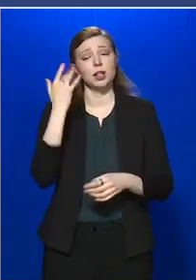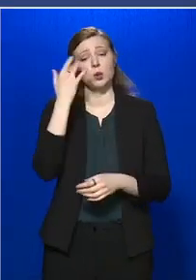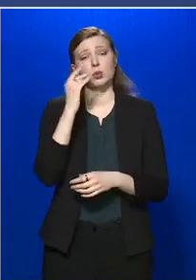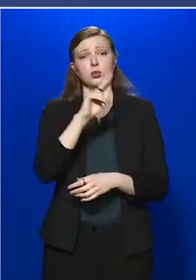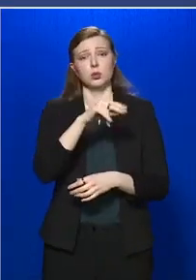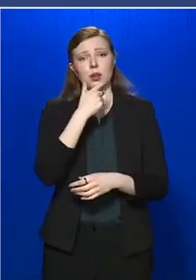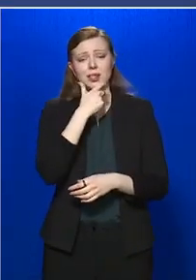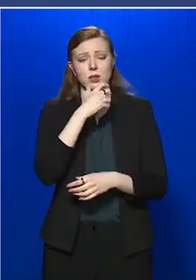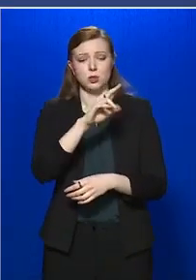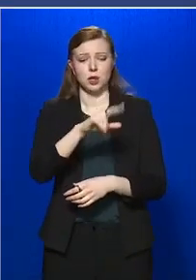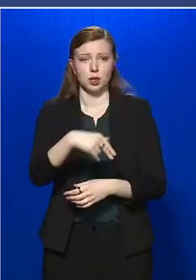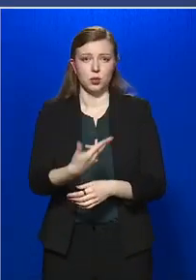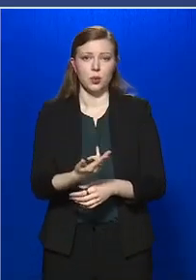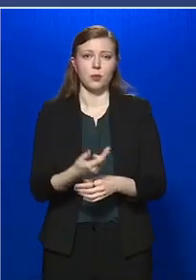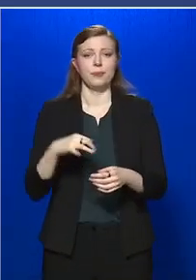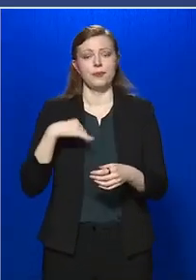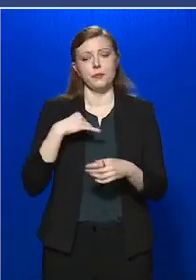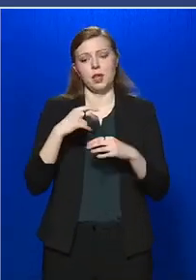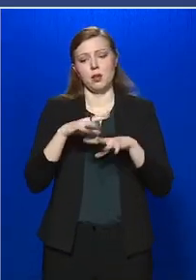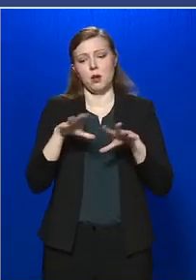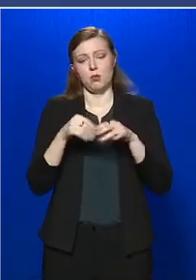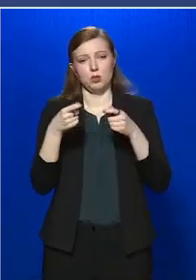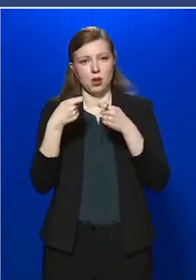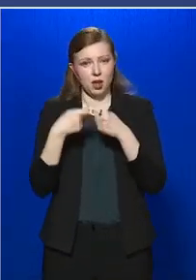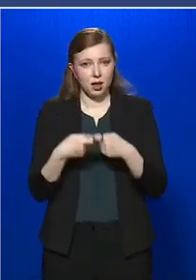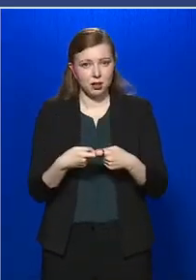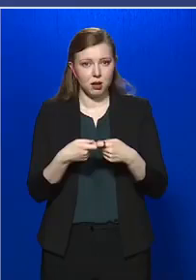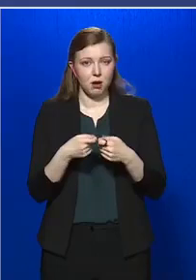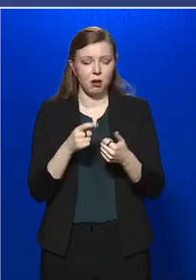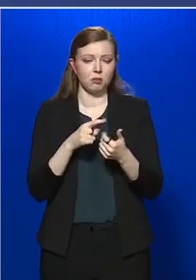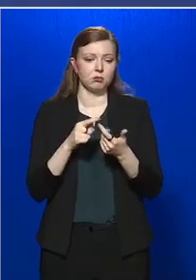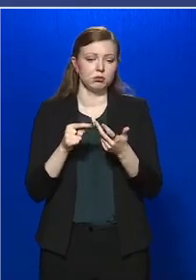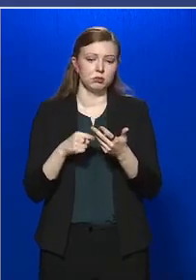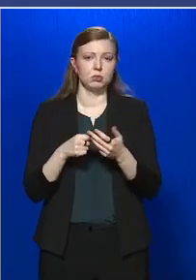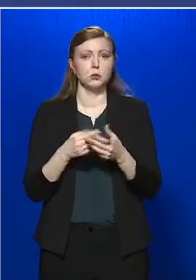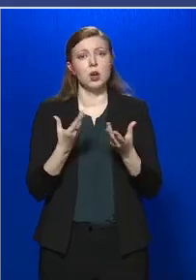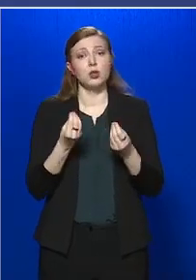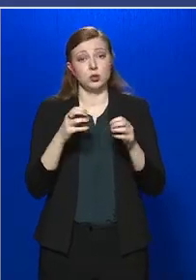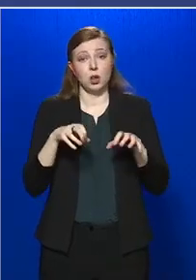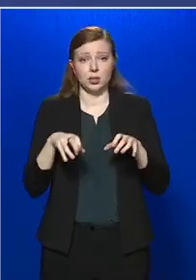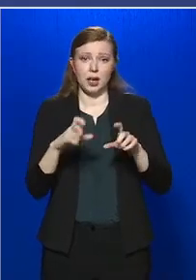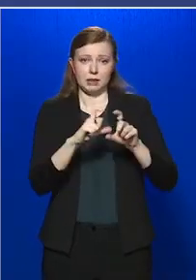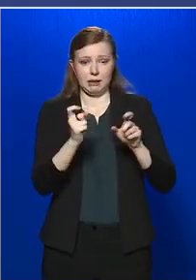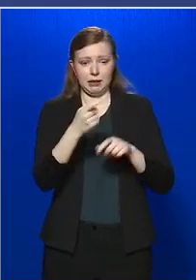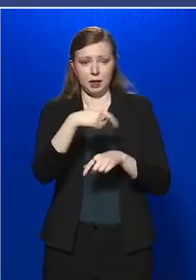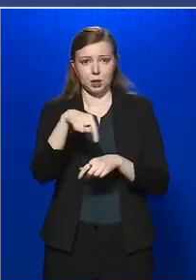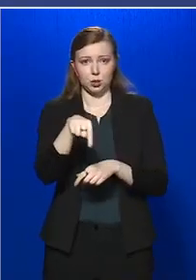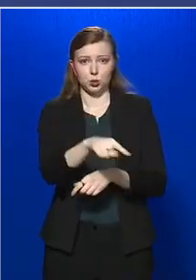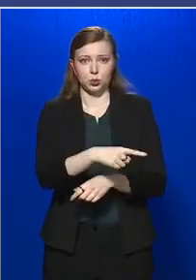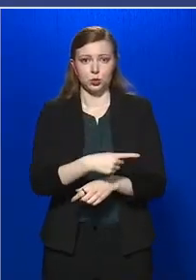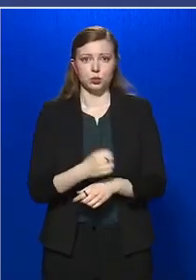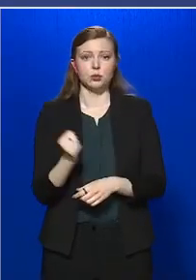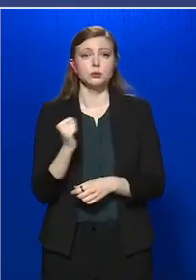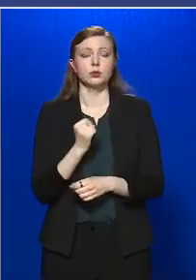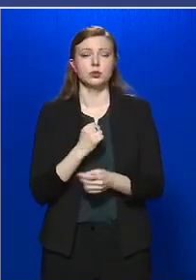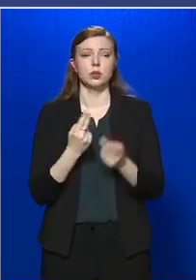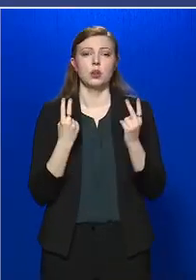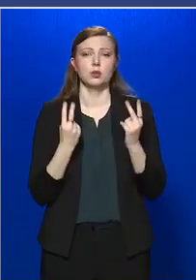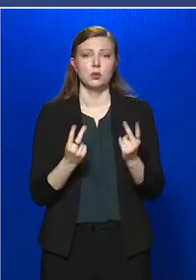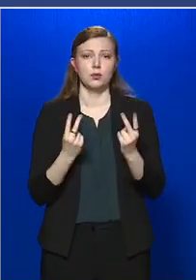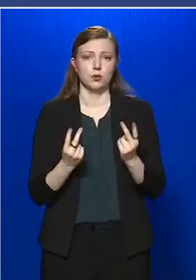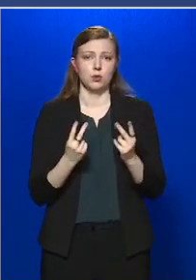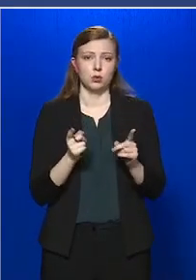róluk, a fiatalabb családtagok, sokat tehetnek értük. Nagyon fontos, hogy